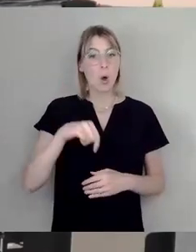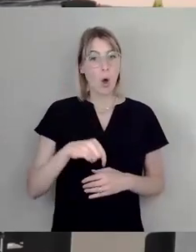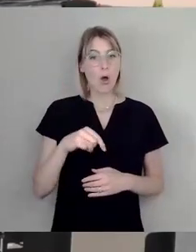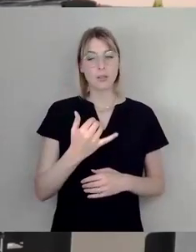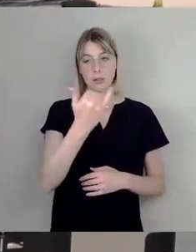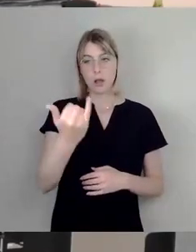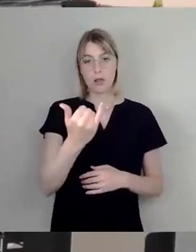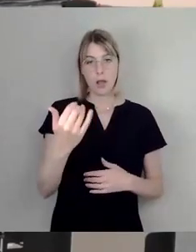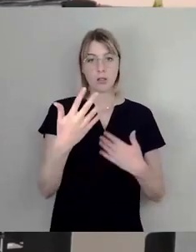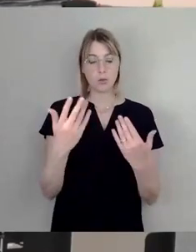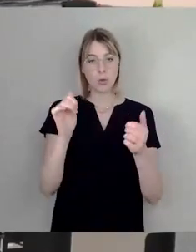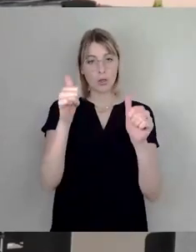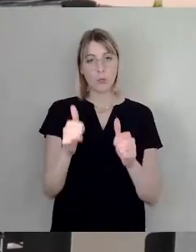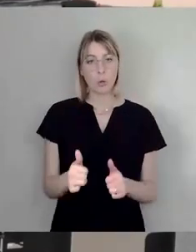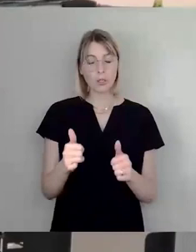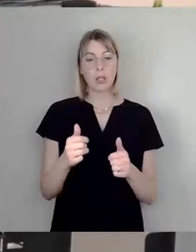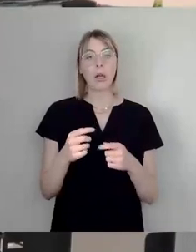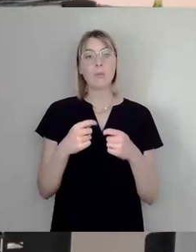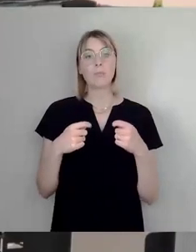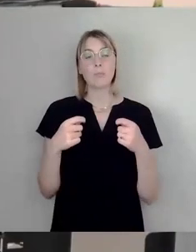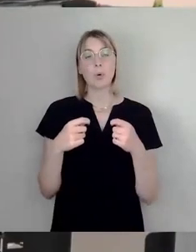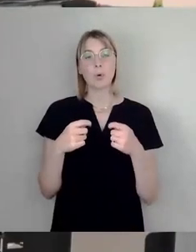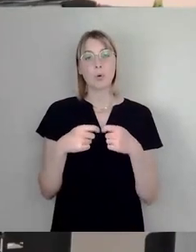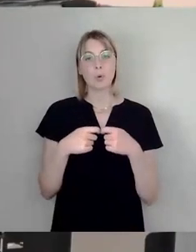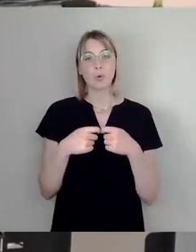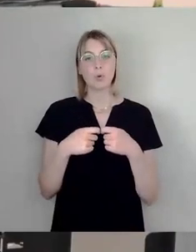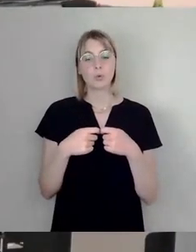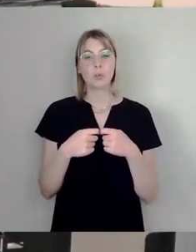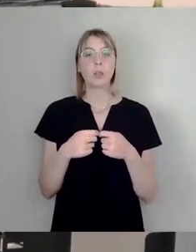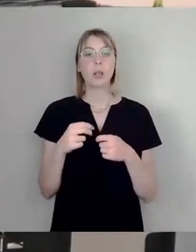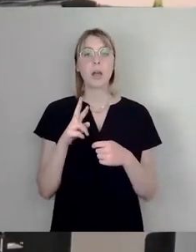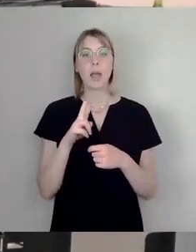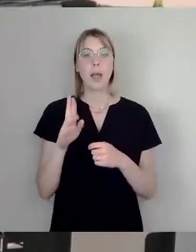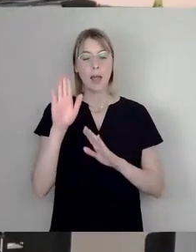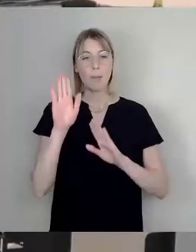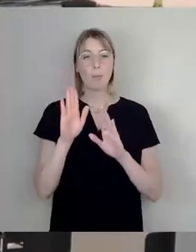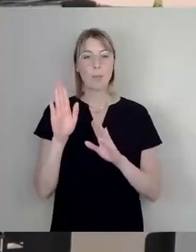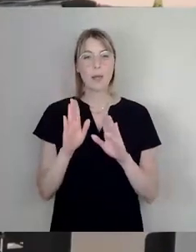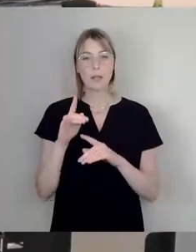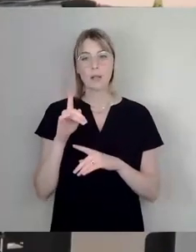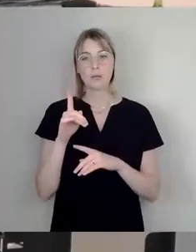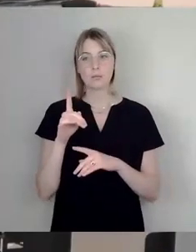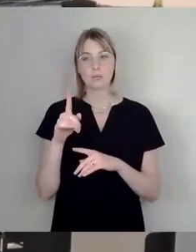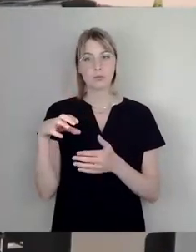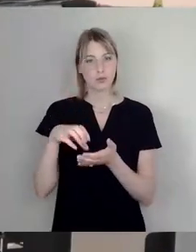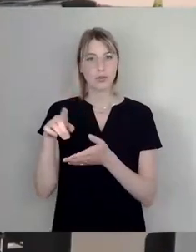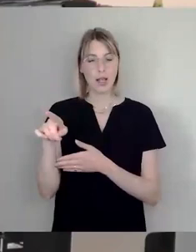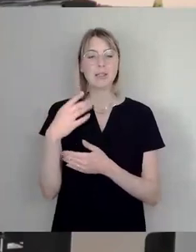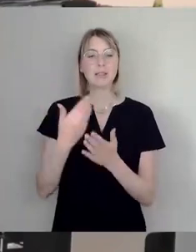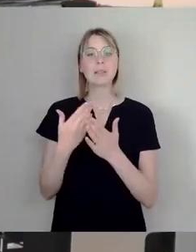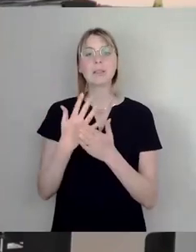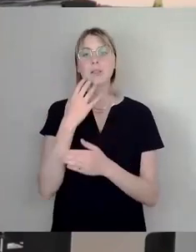Geburtstag zur Bundenrepublik Neustadt und insofern fühle ich mich schon berufen, ein paar Worte zum Thema